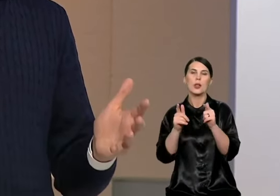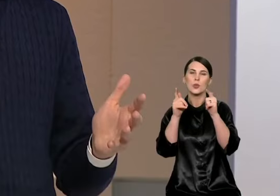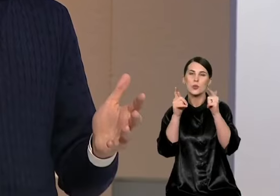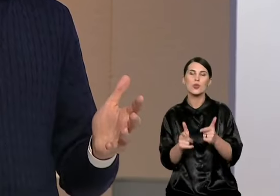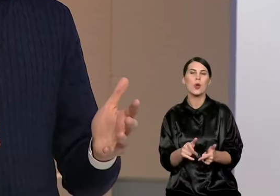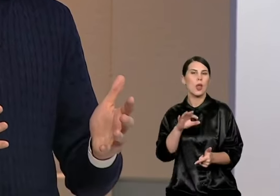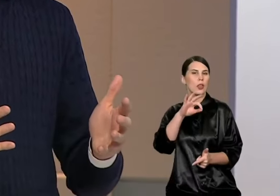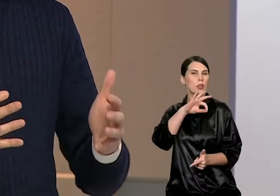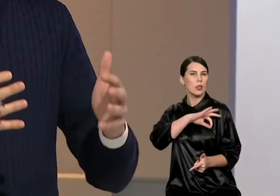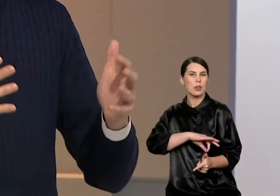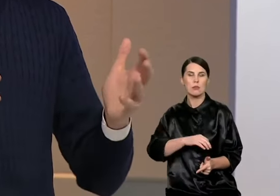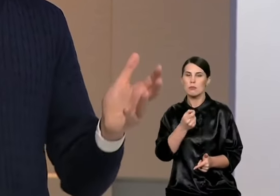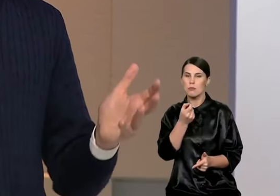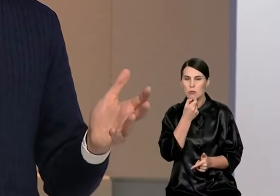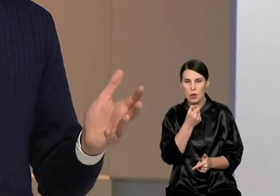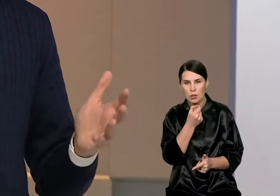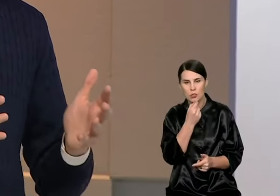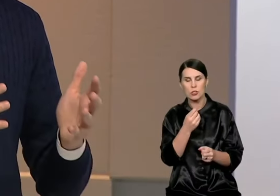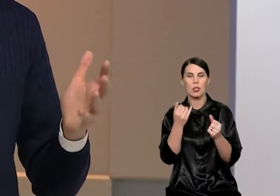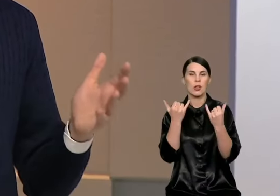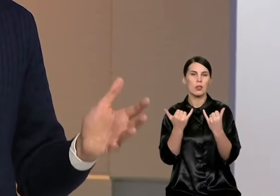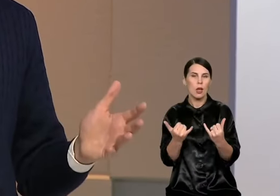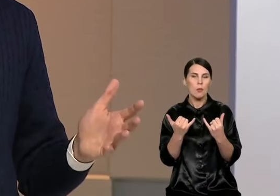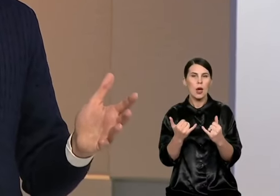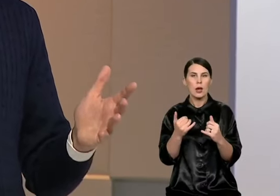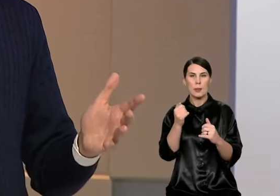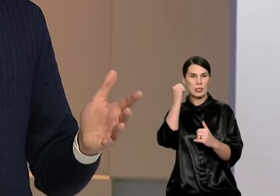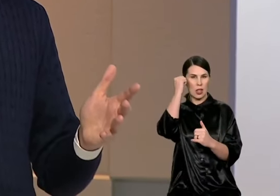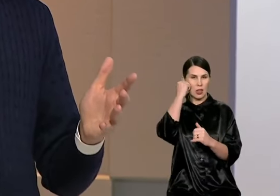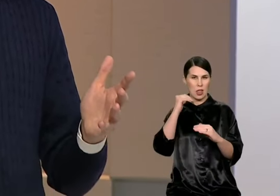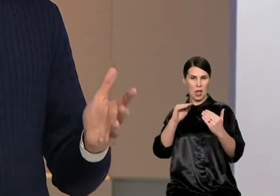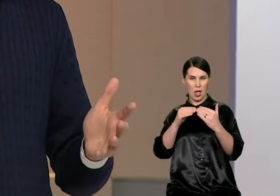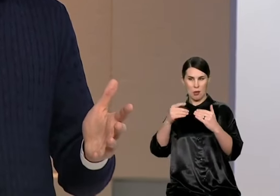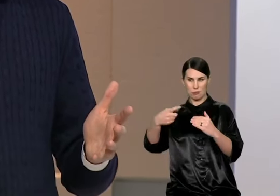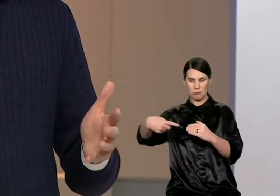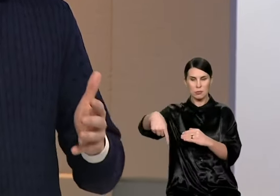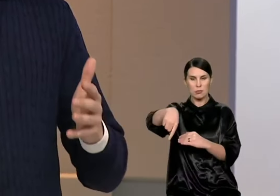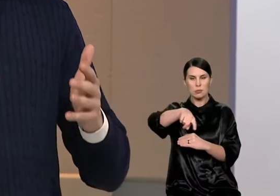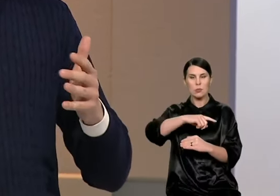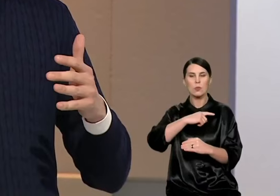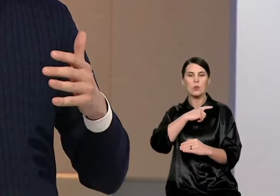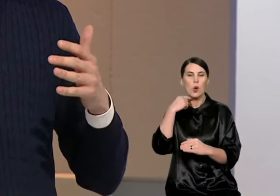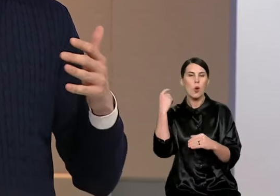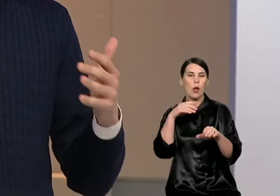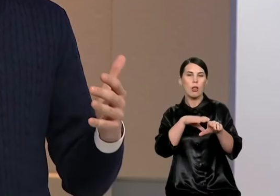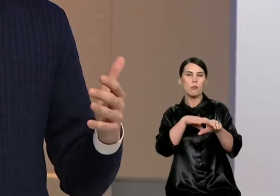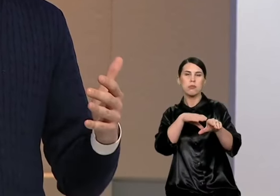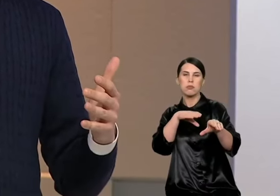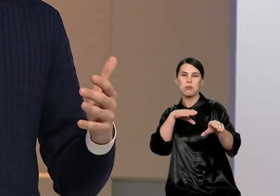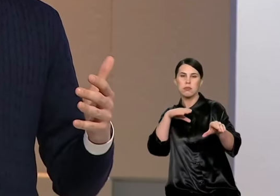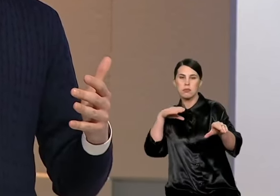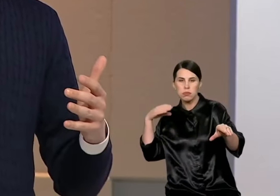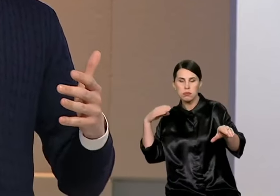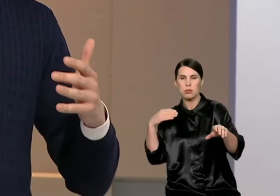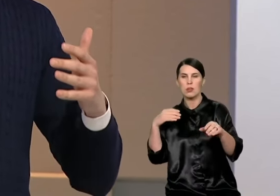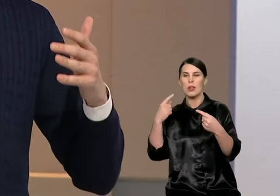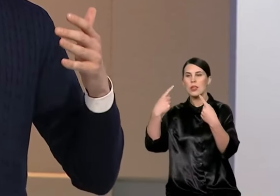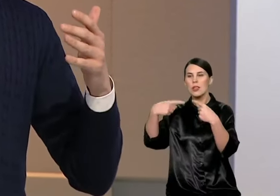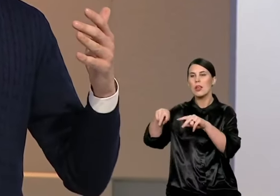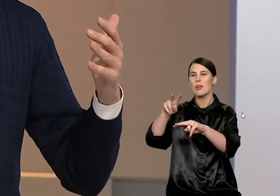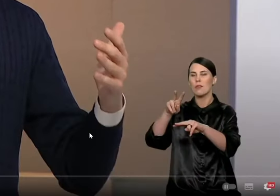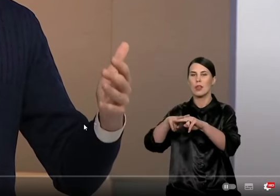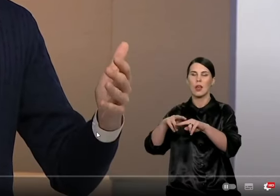reikšmingai išaugusius kamšius tiek aplinksenamėsi, tiek esinės nes nėra alternatyvų. Ir argumentai sakant, kad,